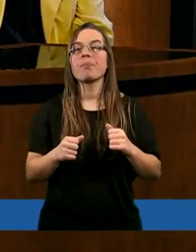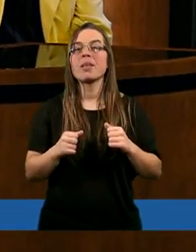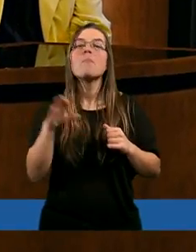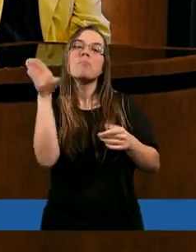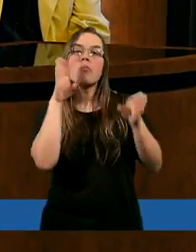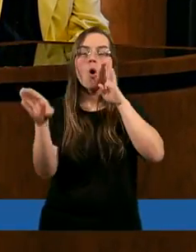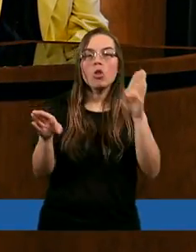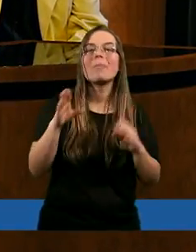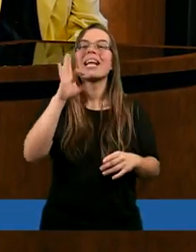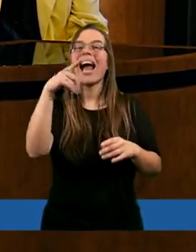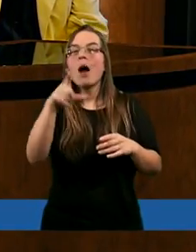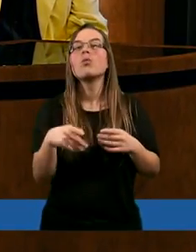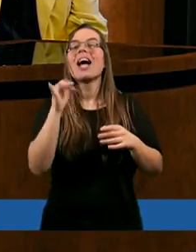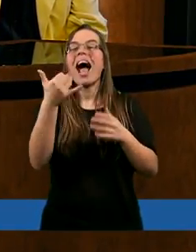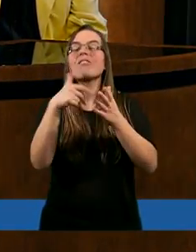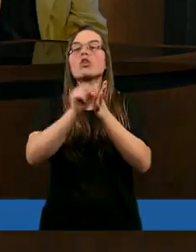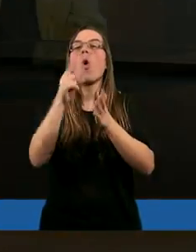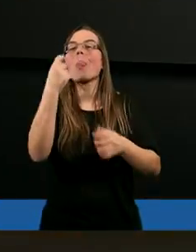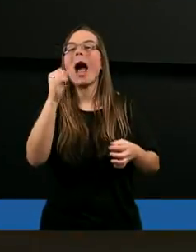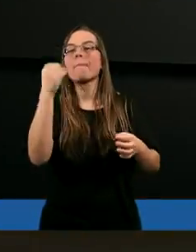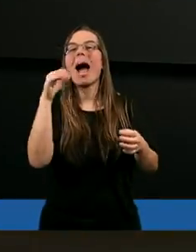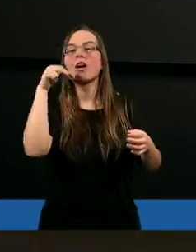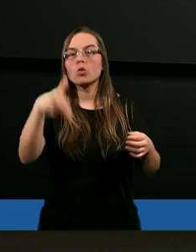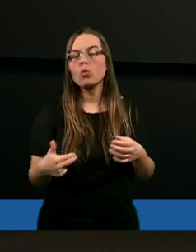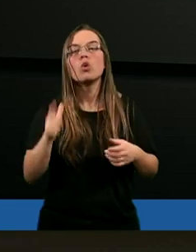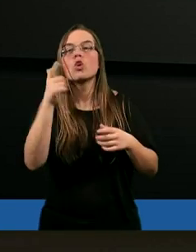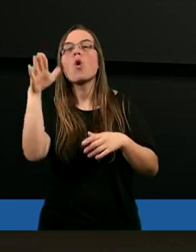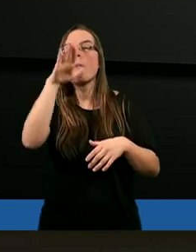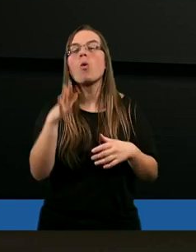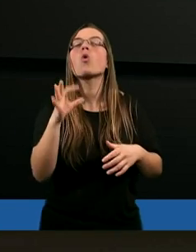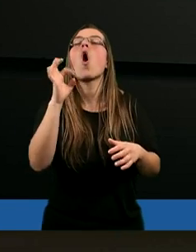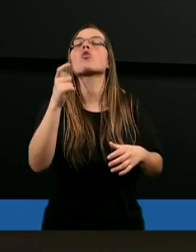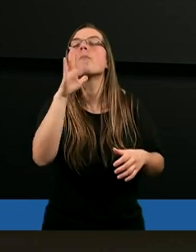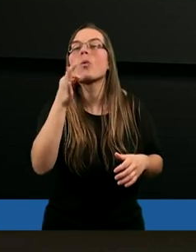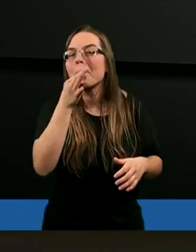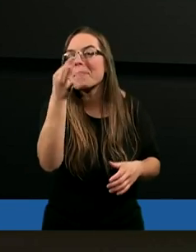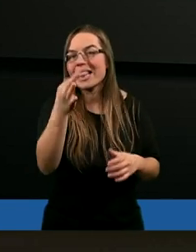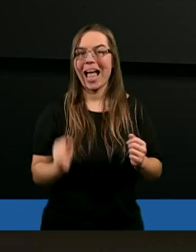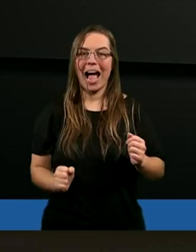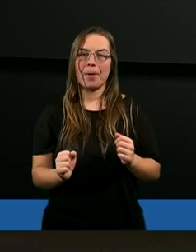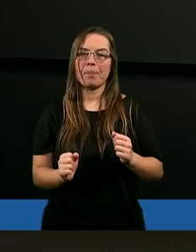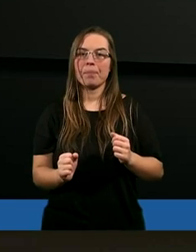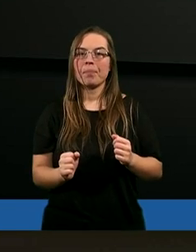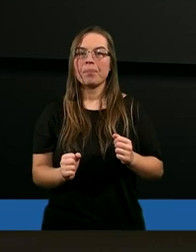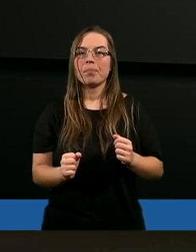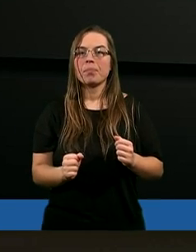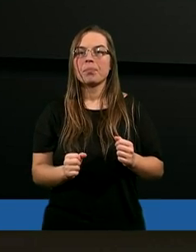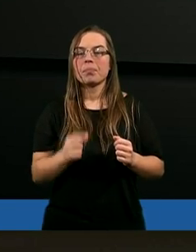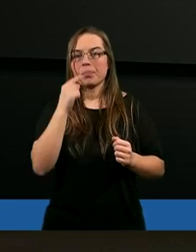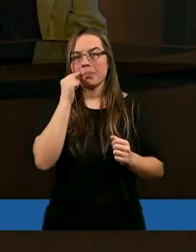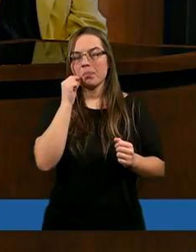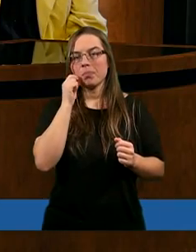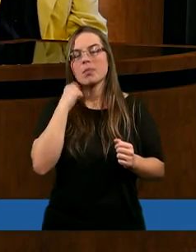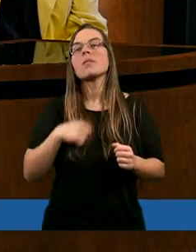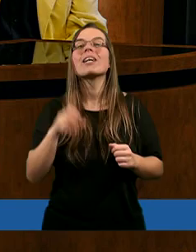Podobnie Saula w drodze do Damaszku. Też Bóg pyta. Jakie to było pytanie?